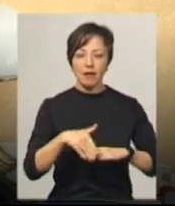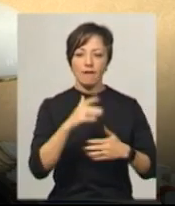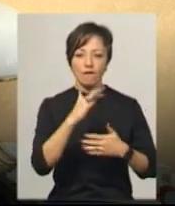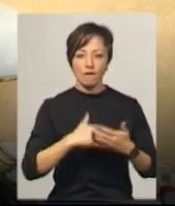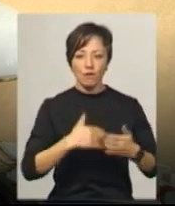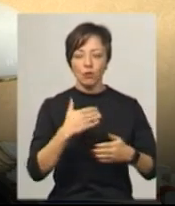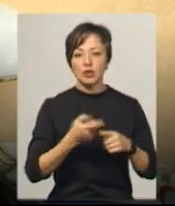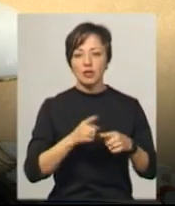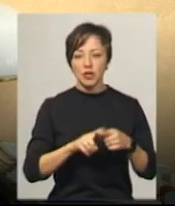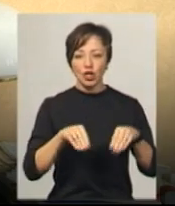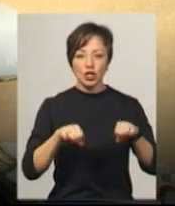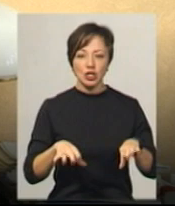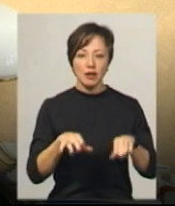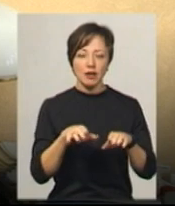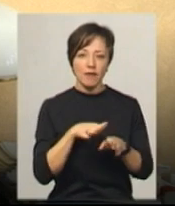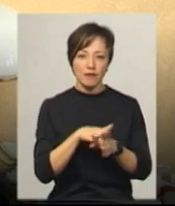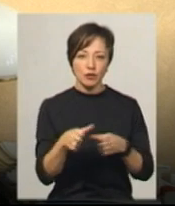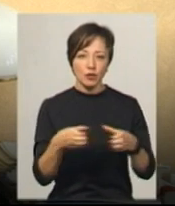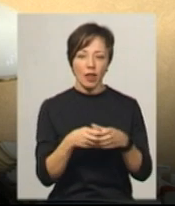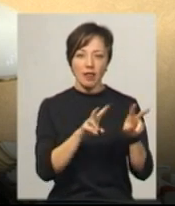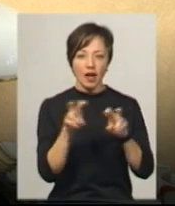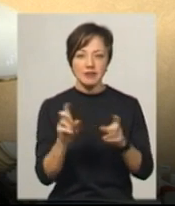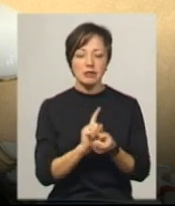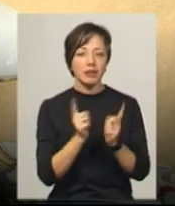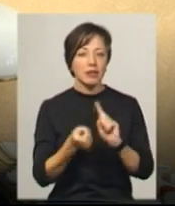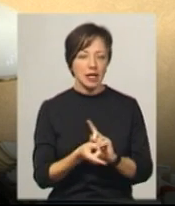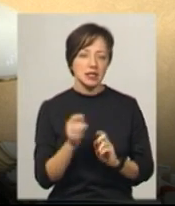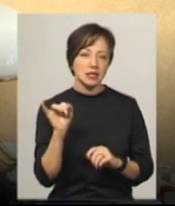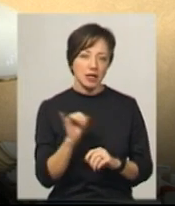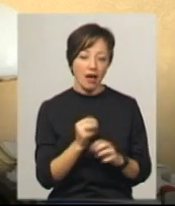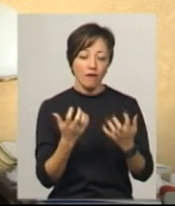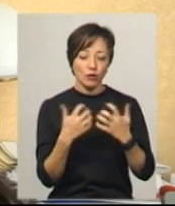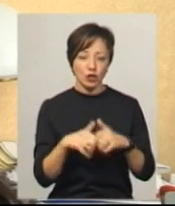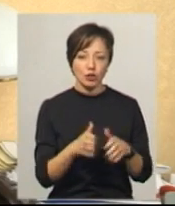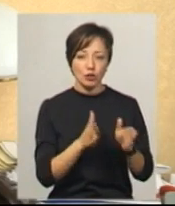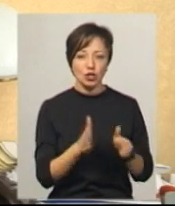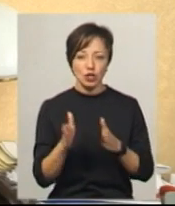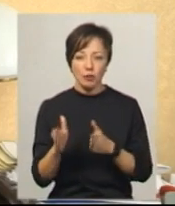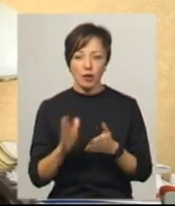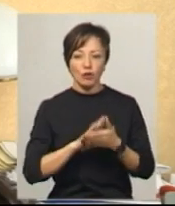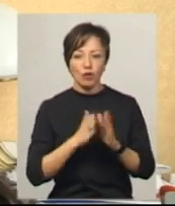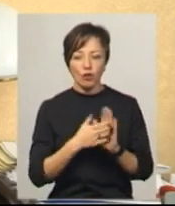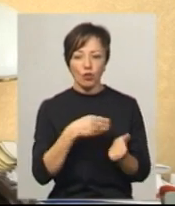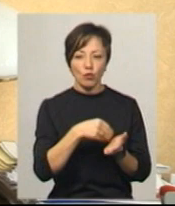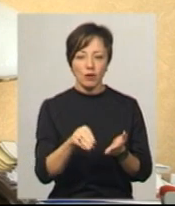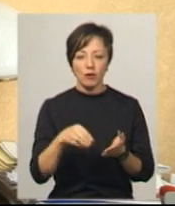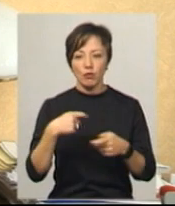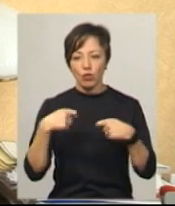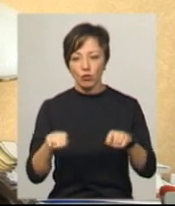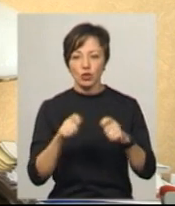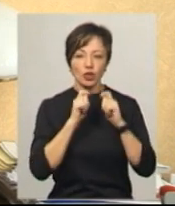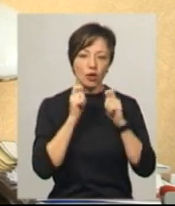виконкому, назва вулиць, яких змінилася. І в автоматичному режимі, в договорі купівлі-продажу,